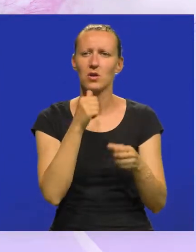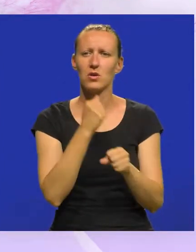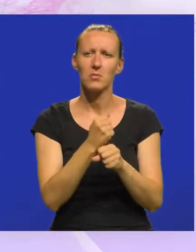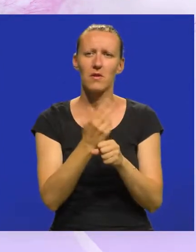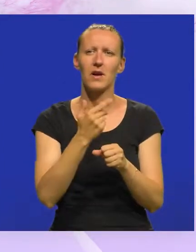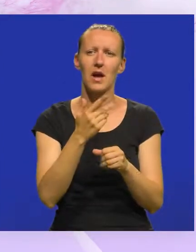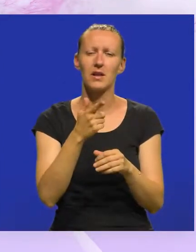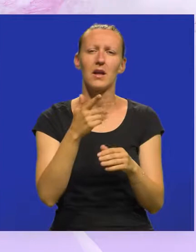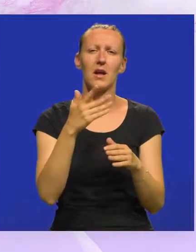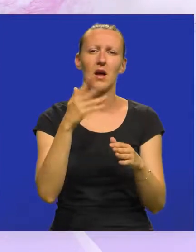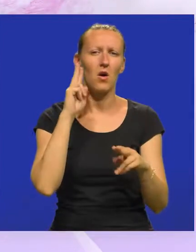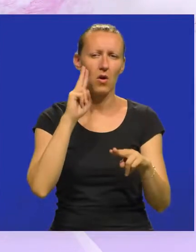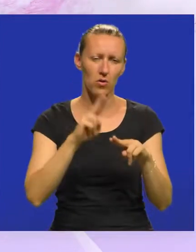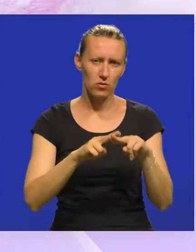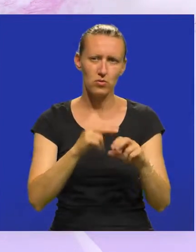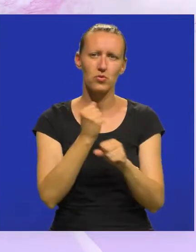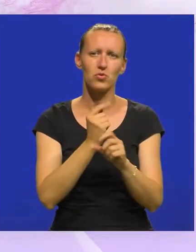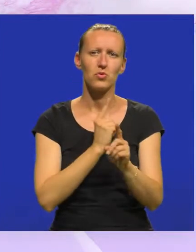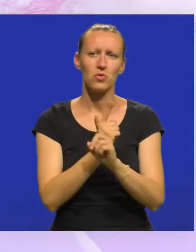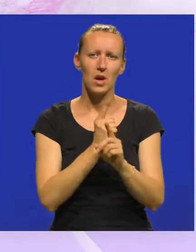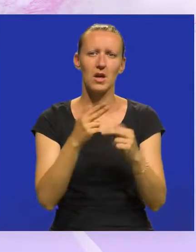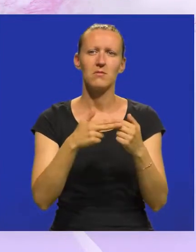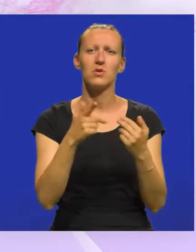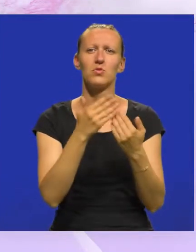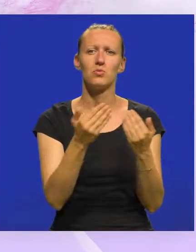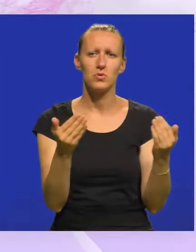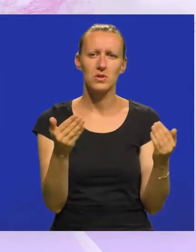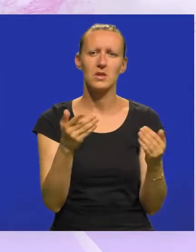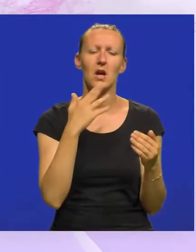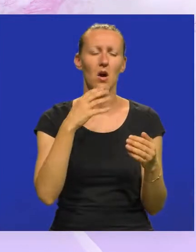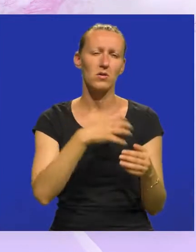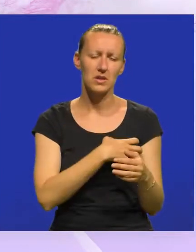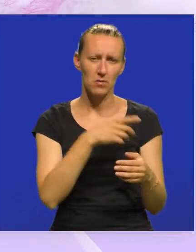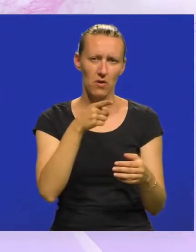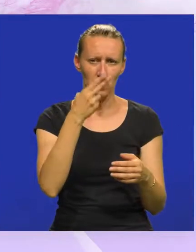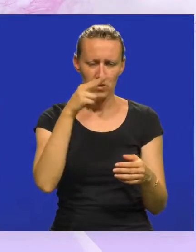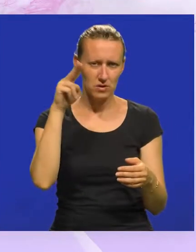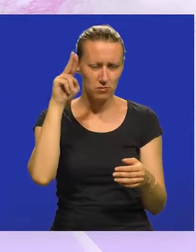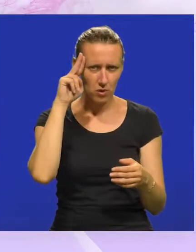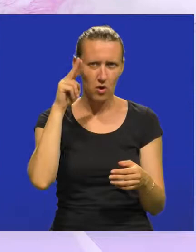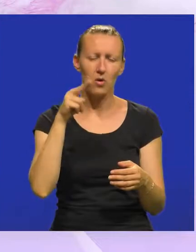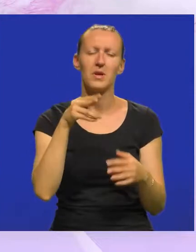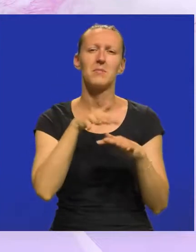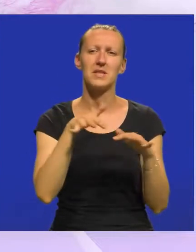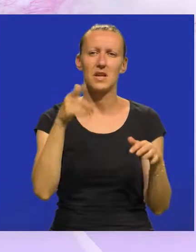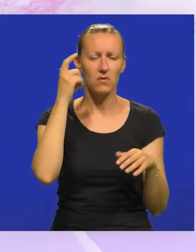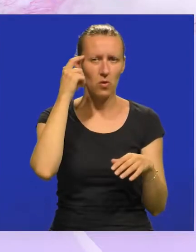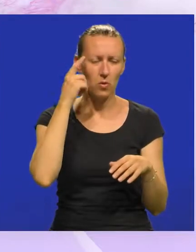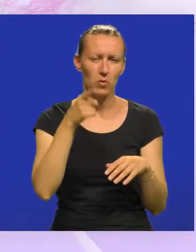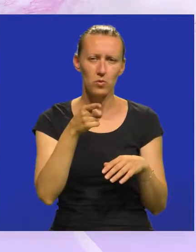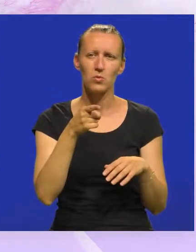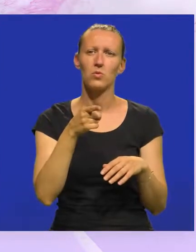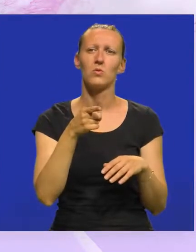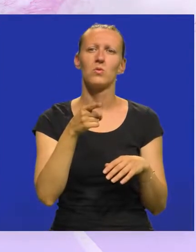koncepte, ali kad smo se u jednu trenutku odlučili, dakle u suradnji između Arheološkog muzeja kao skrbnika ovog spomenika, Ministarstvo kulture,